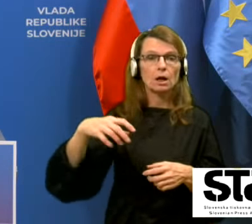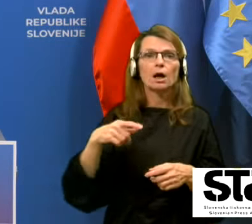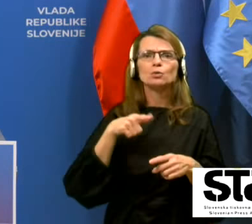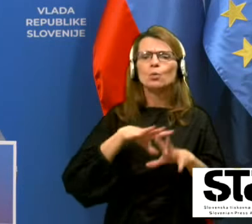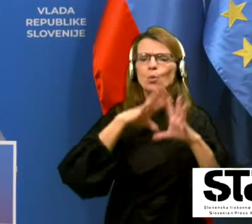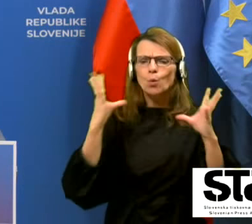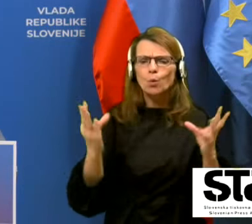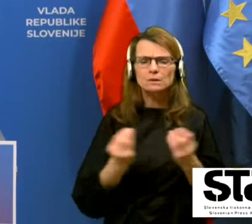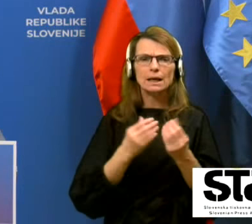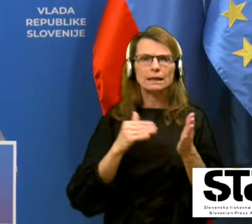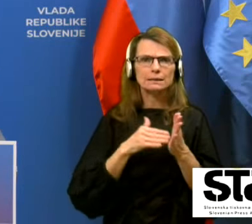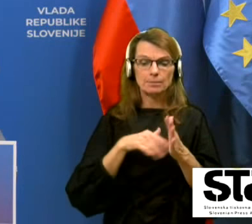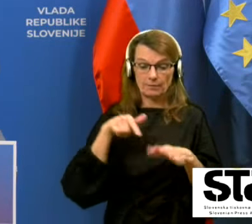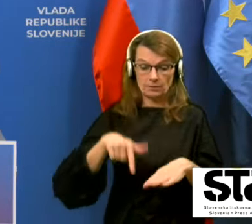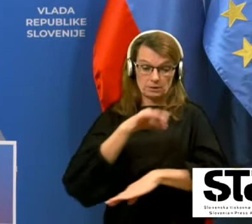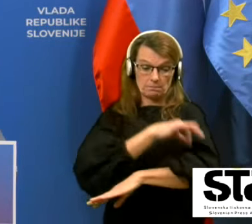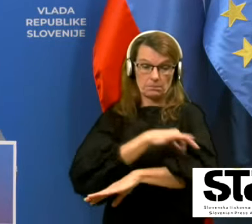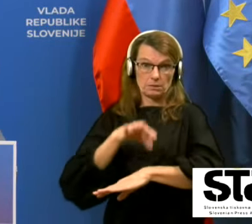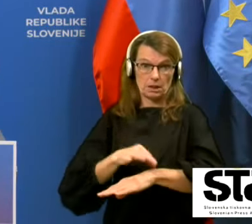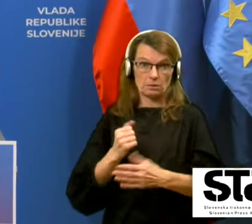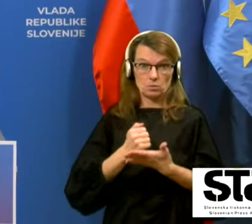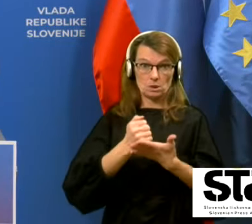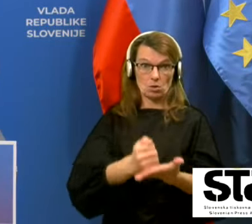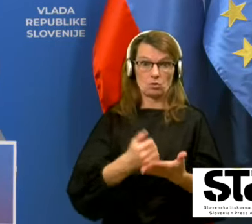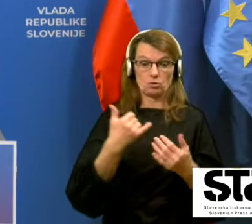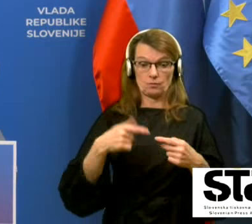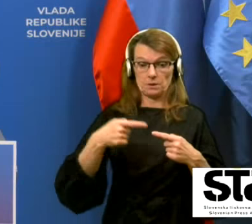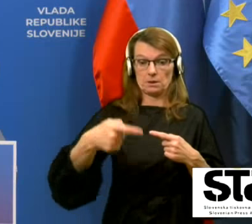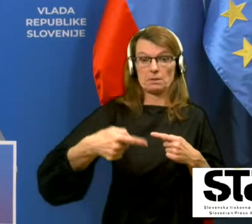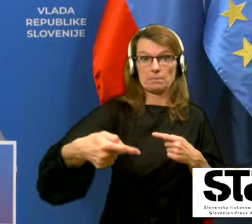zagotoviti v tem tednu, ki je pred nami.